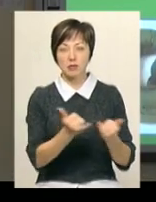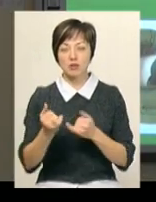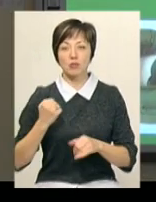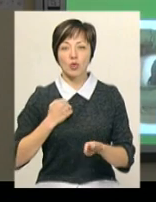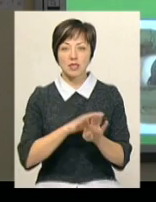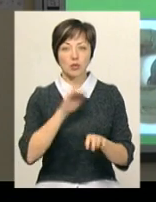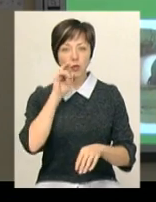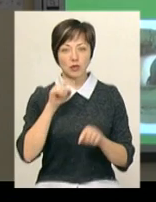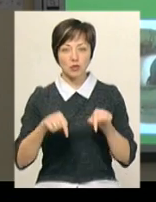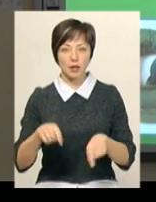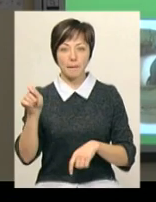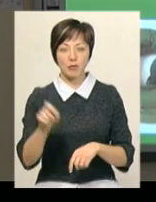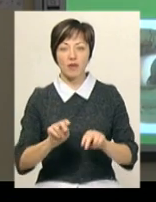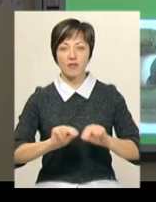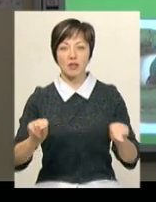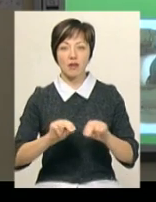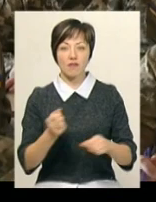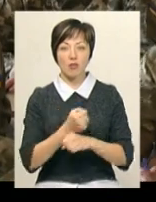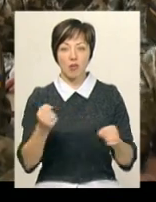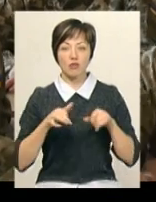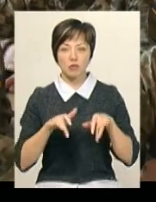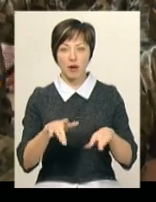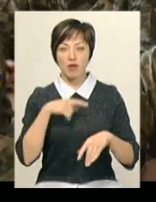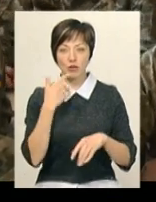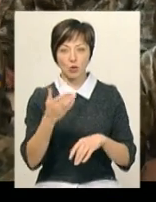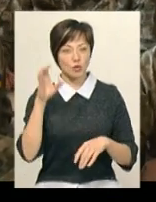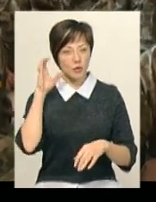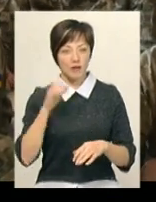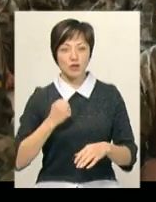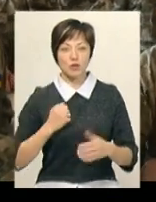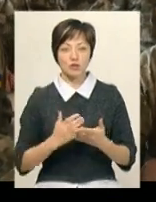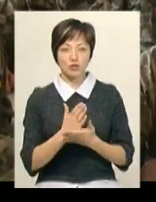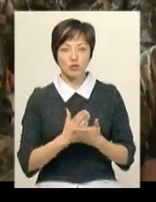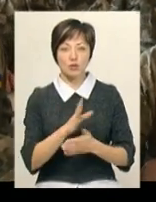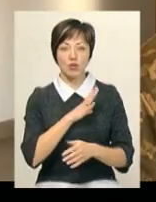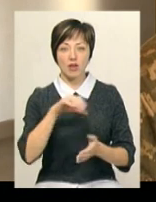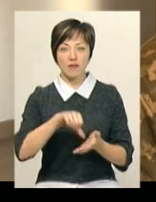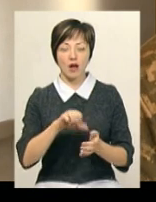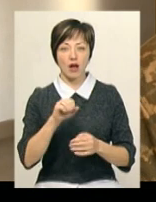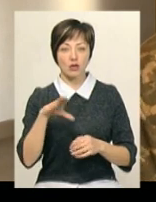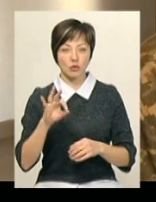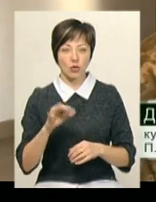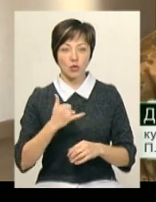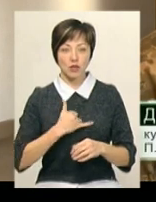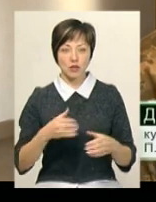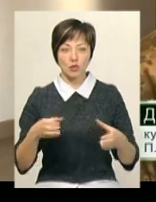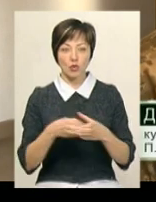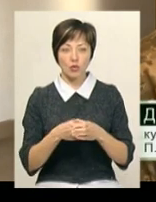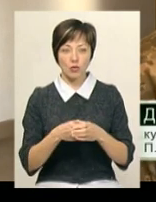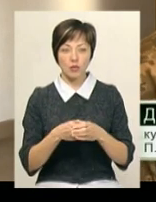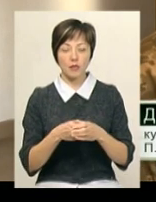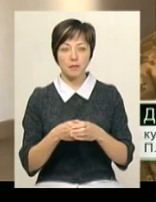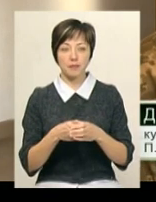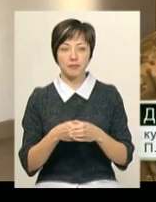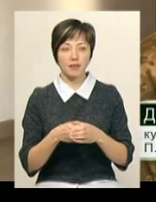сил України. Сюди прибув викладати вибухову справу, каже його слухачі – військовослужбовці, які були в АТО. У нас група, на якій ми прибули,